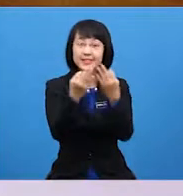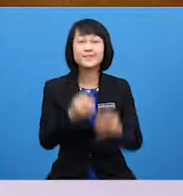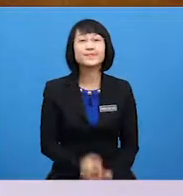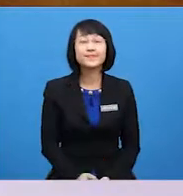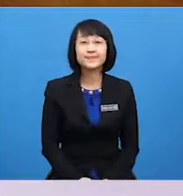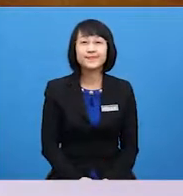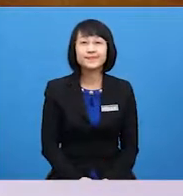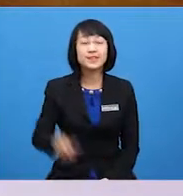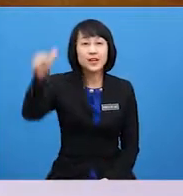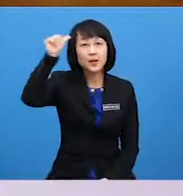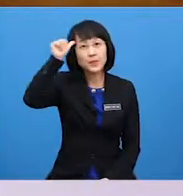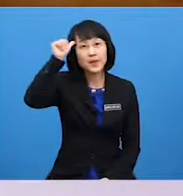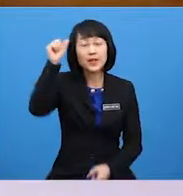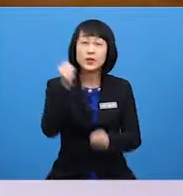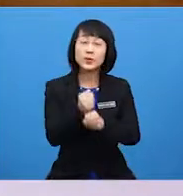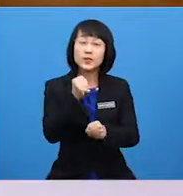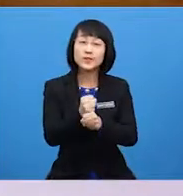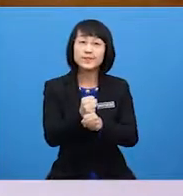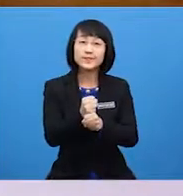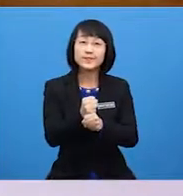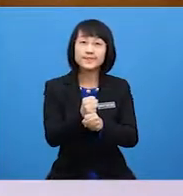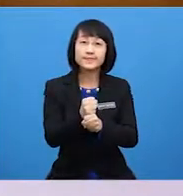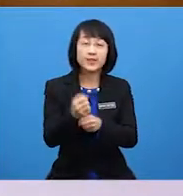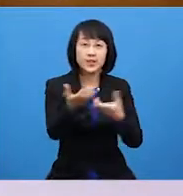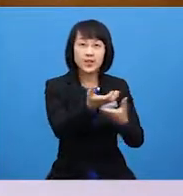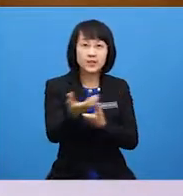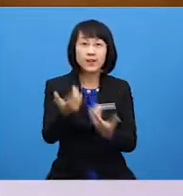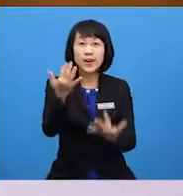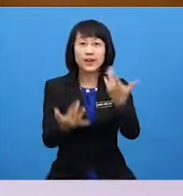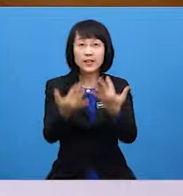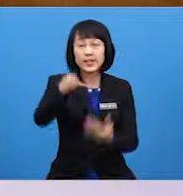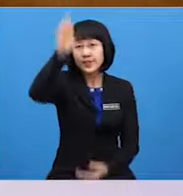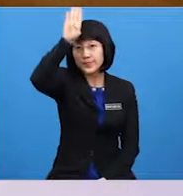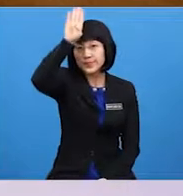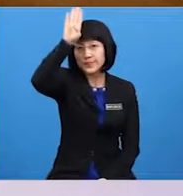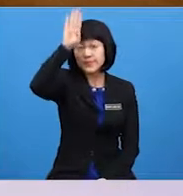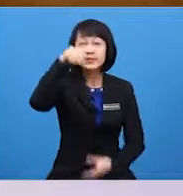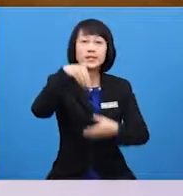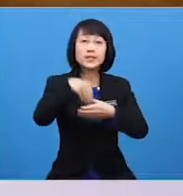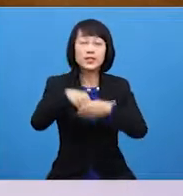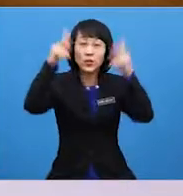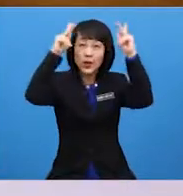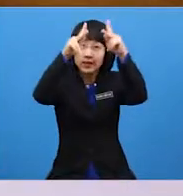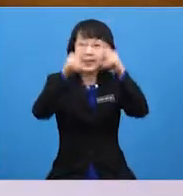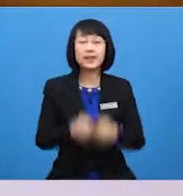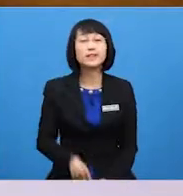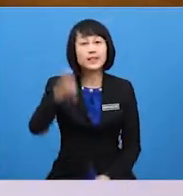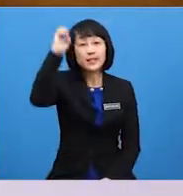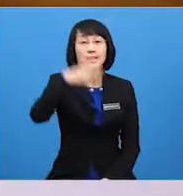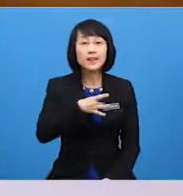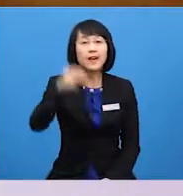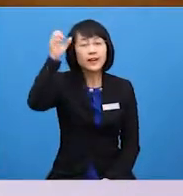Ahmad works as a firefighter in Kuantan He likes his job